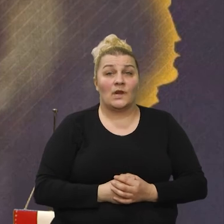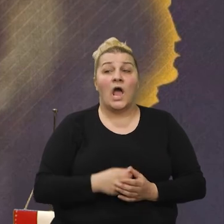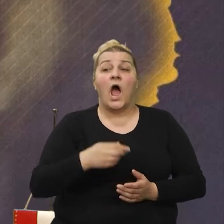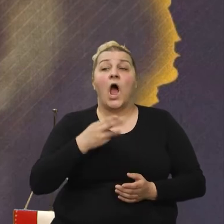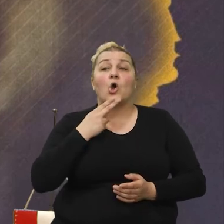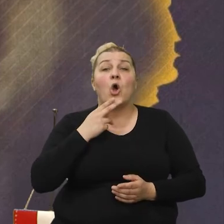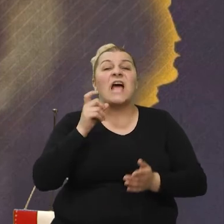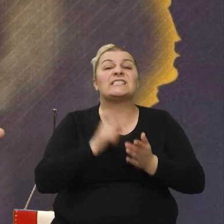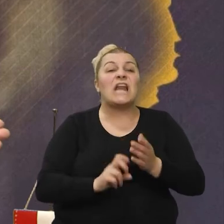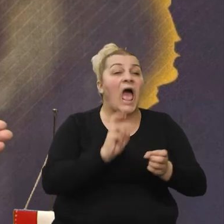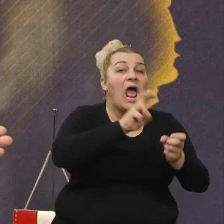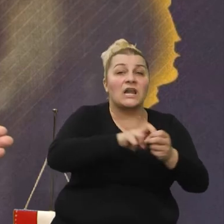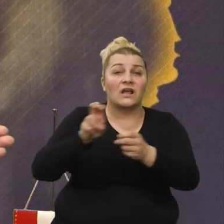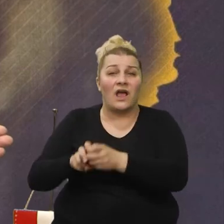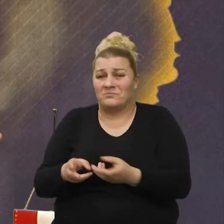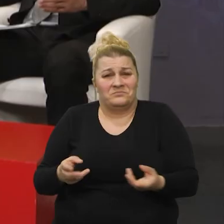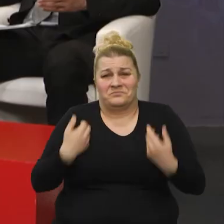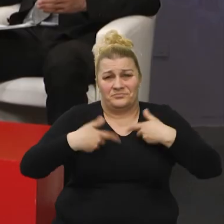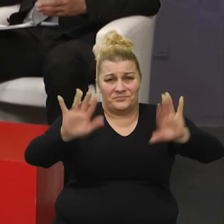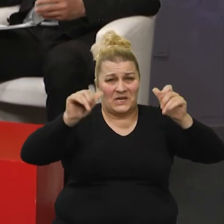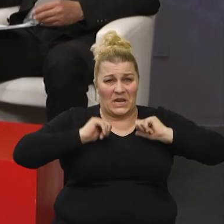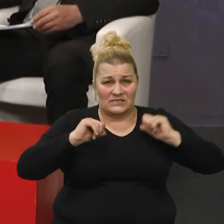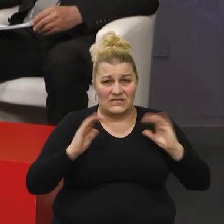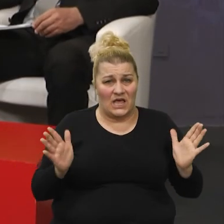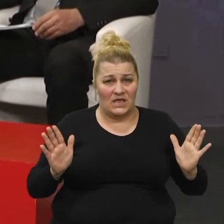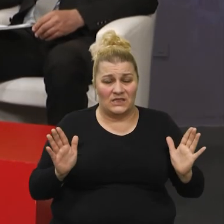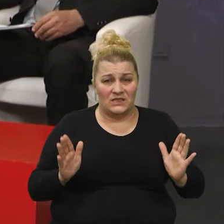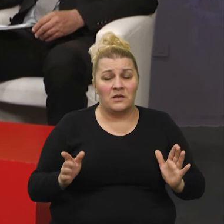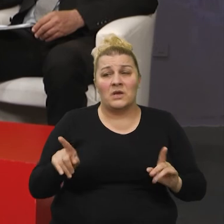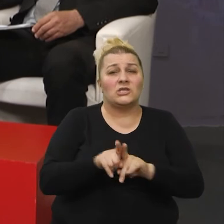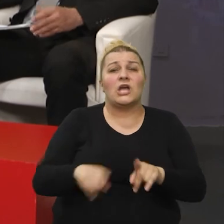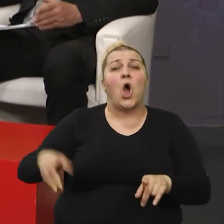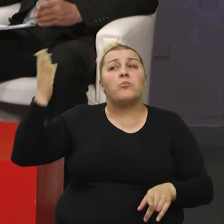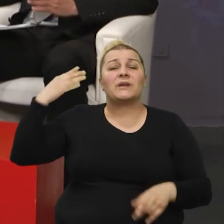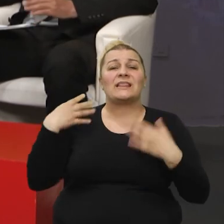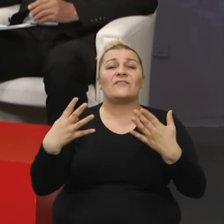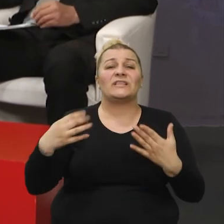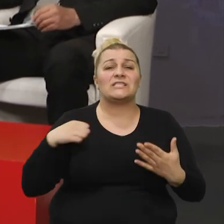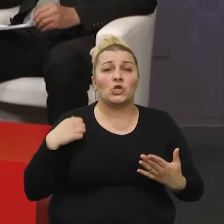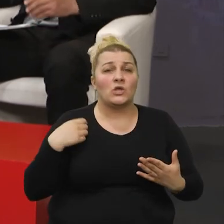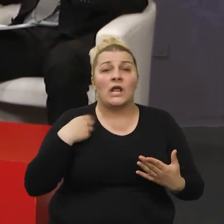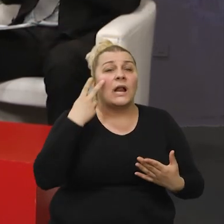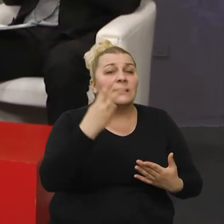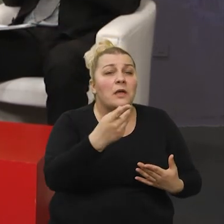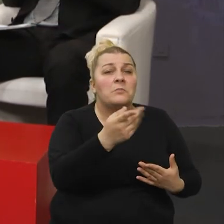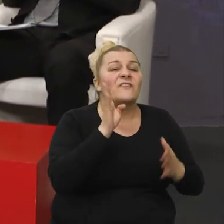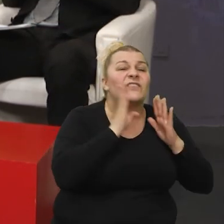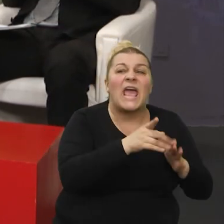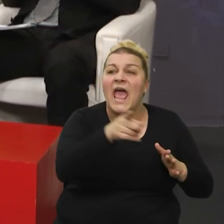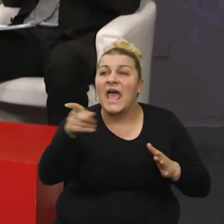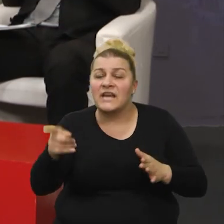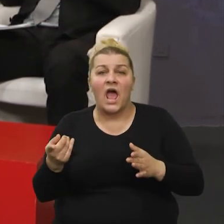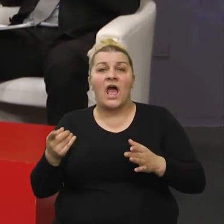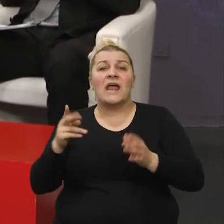stranici pripadati, to je njegova stvar. Da, vraćate se u one 90. godine kada nismo gledali ni vjeru, ni nas, ni spol, ni stranku.